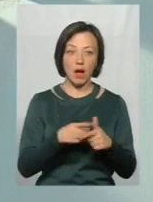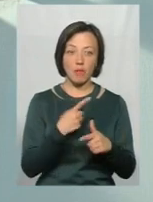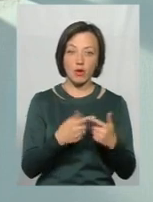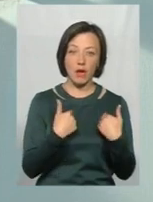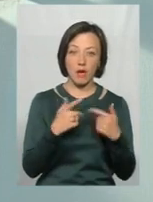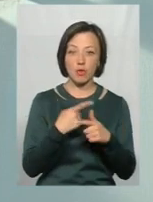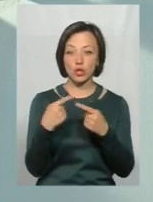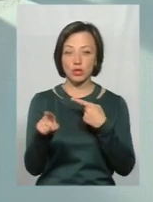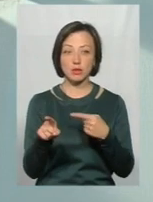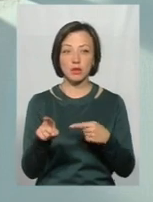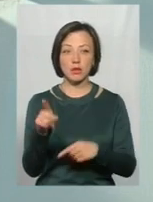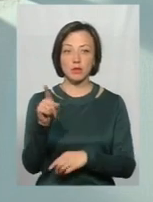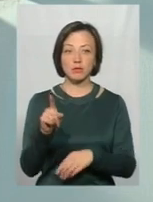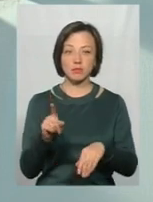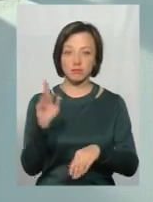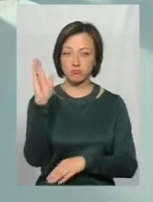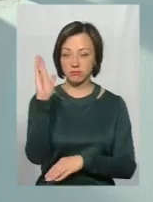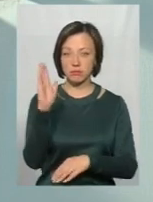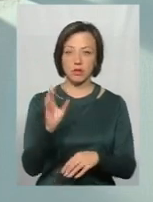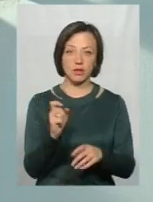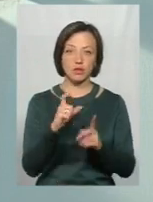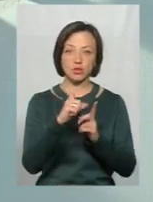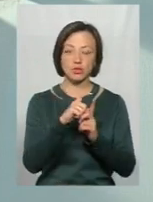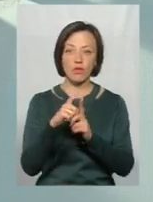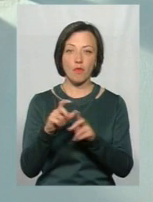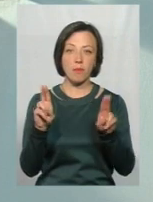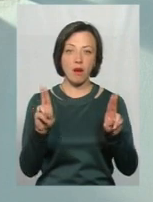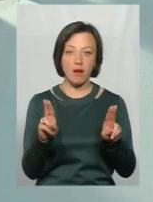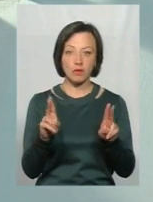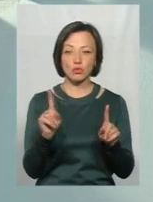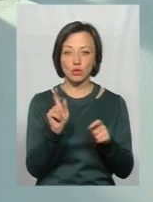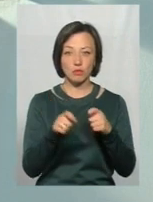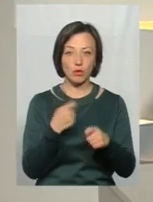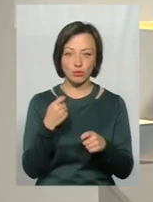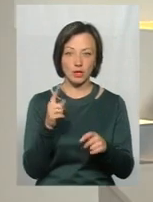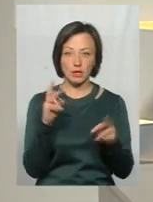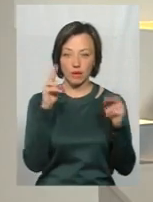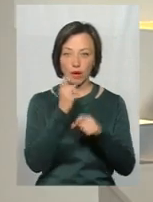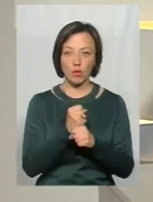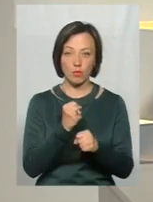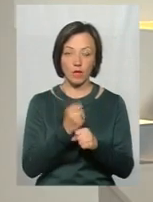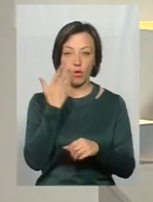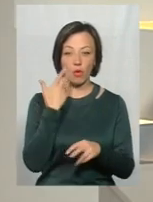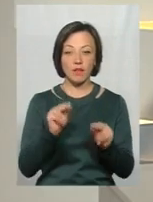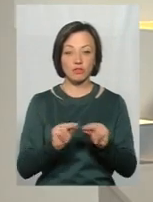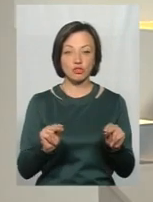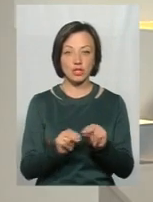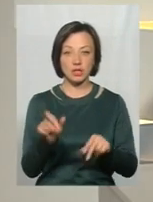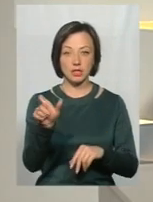я, або хтось інший правила піднятої руки каже просто слово правила. І всі розуміють, що щось десь не так робиться. Коли вчитель